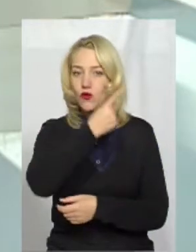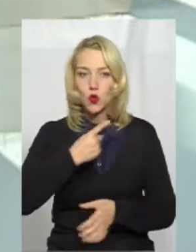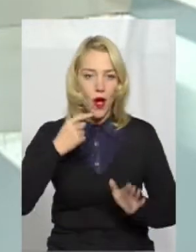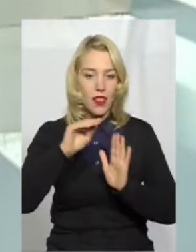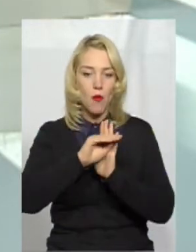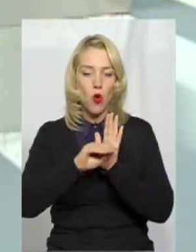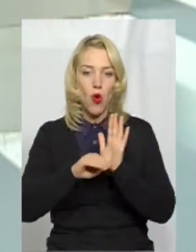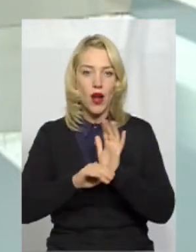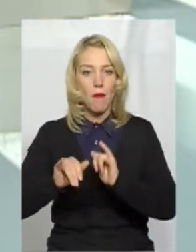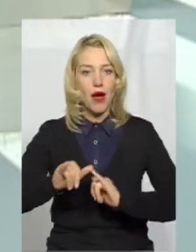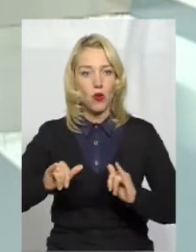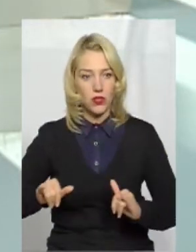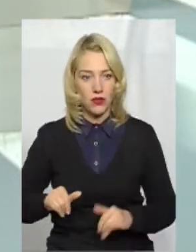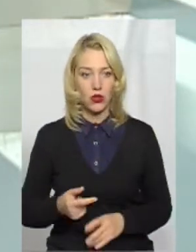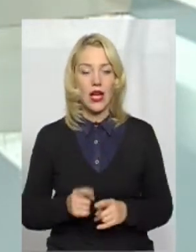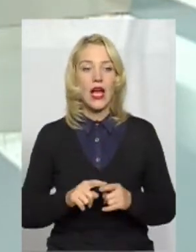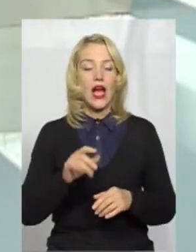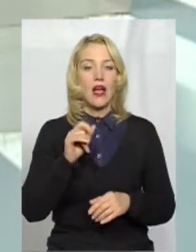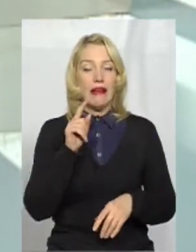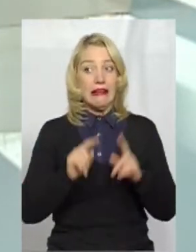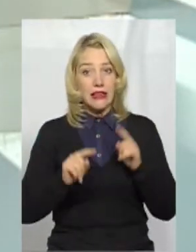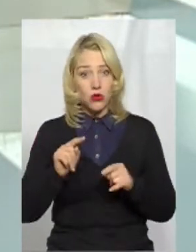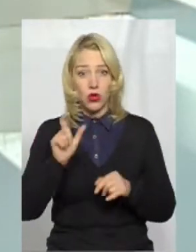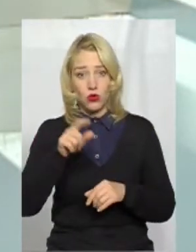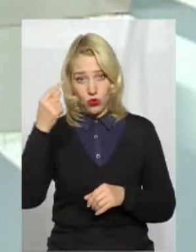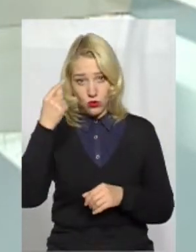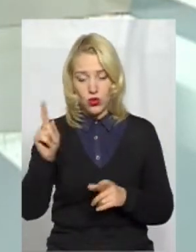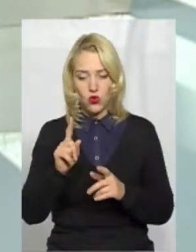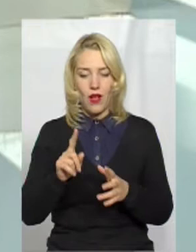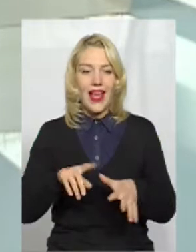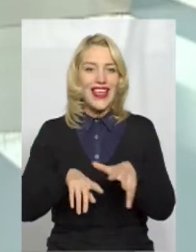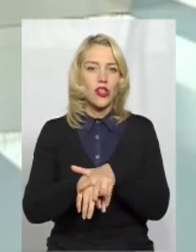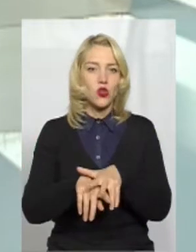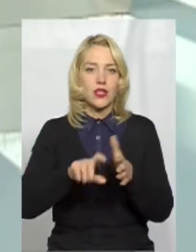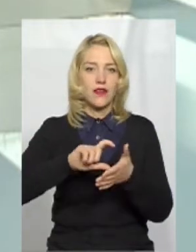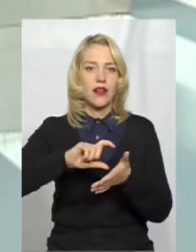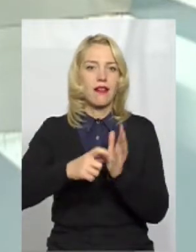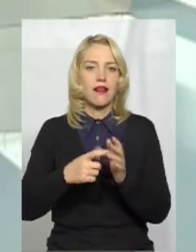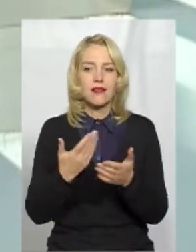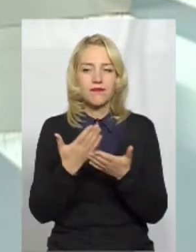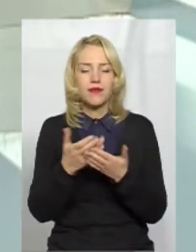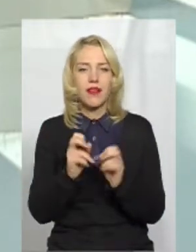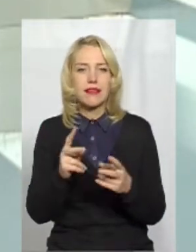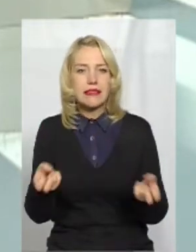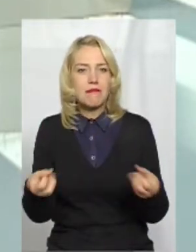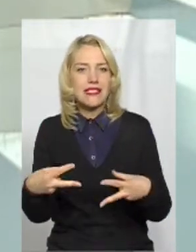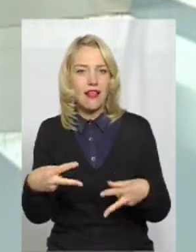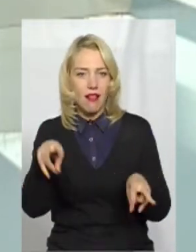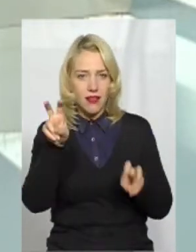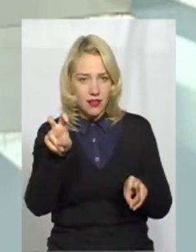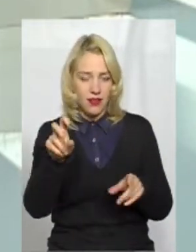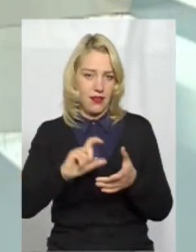тому що знаючи деякі відгуки, люди думають, інклюзивний клас – це по типу спеціального класу, хоча